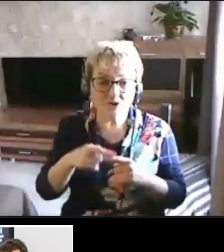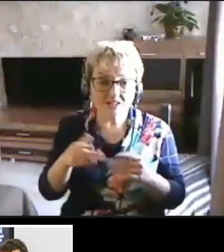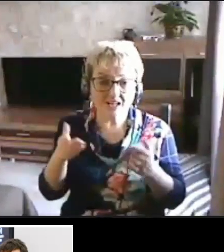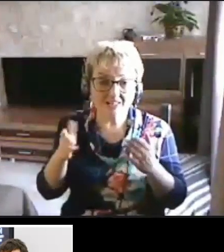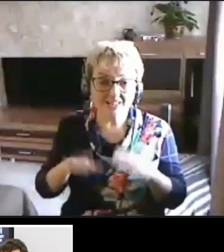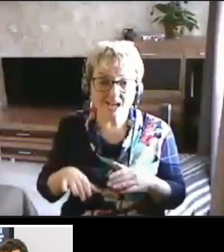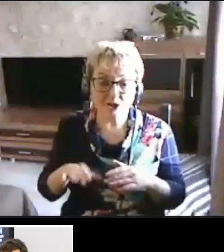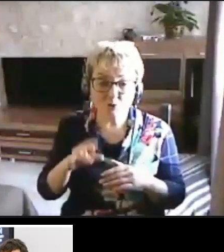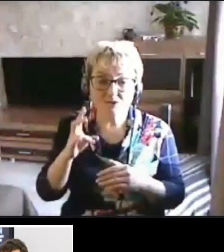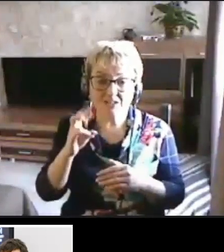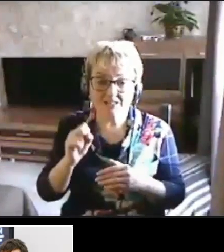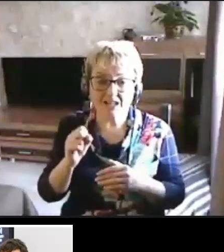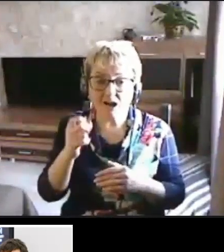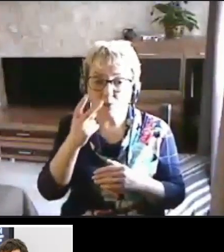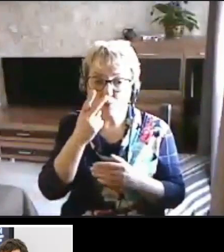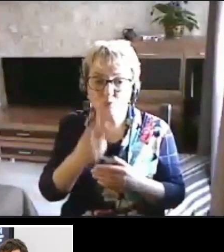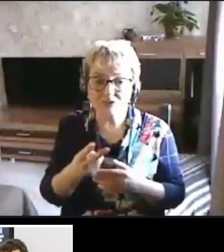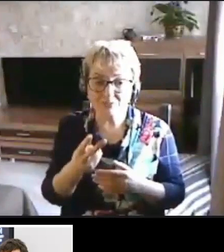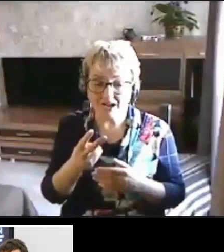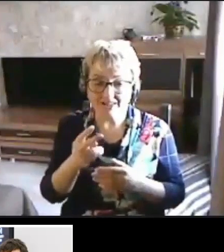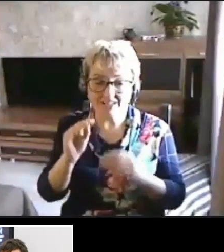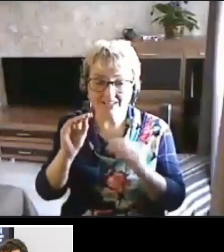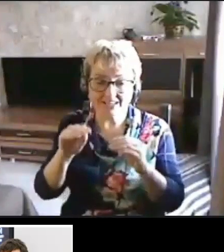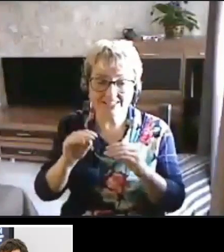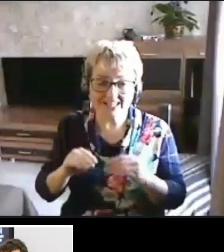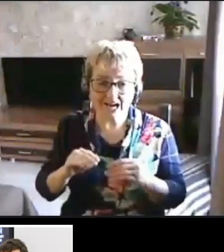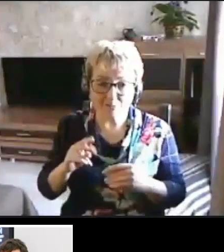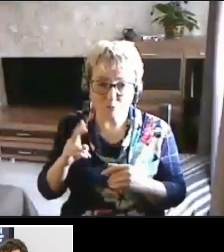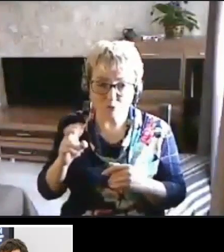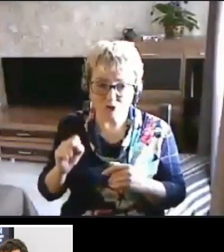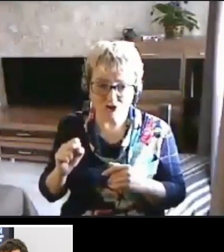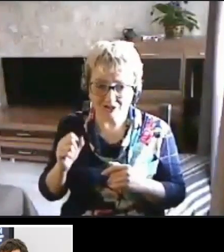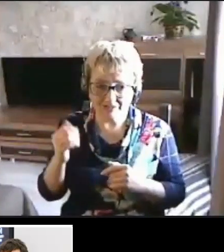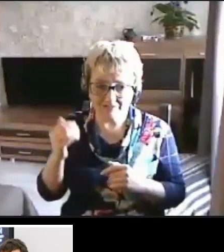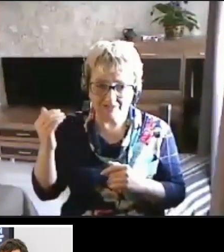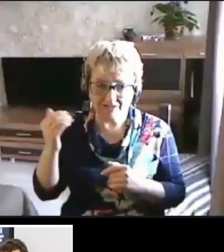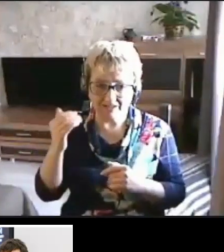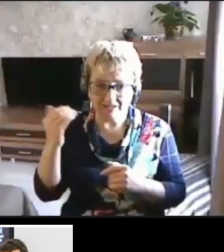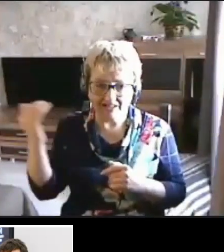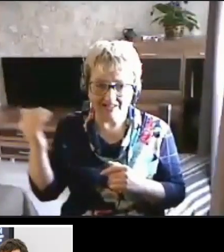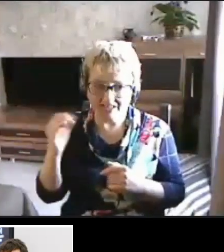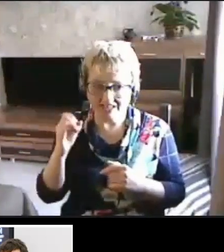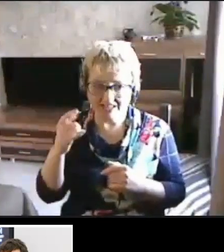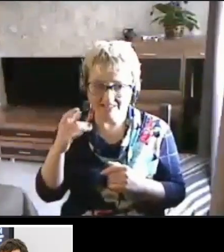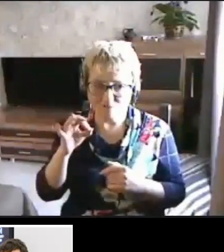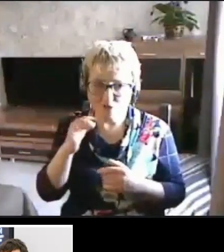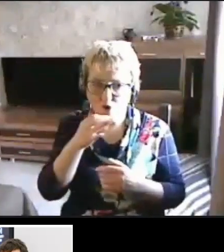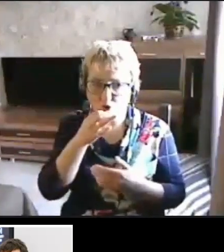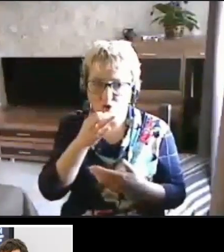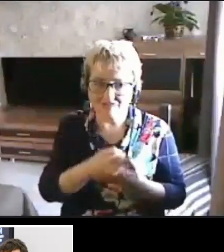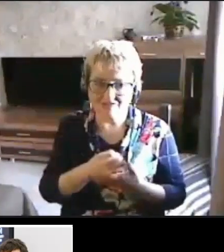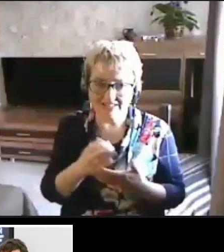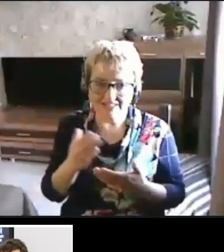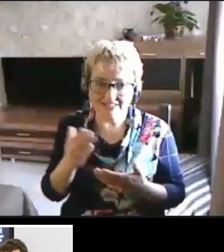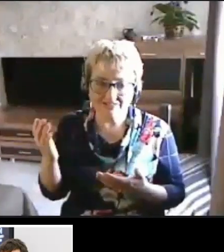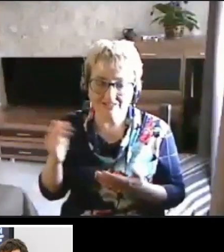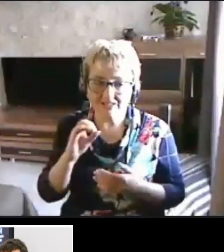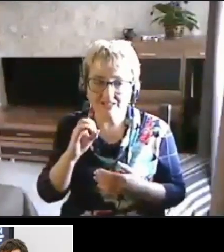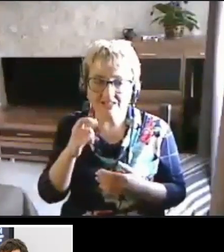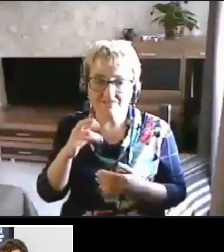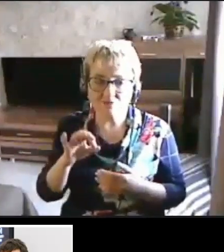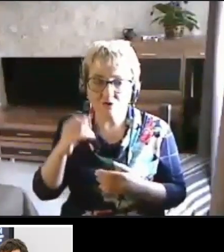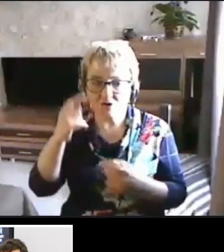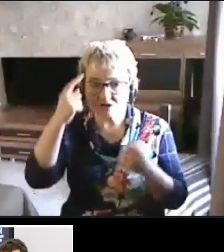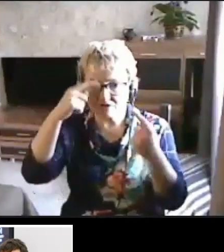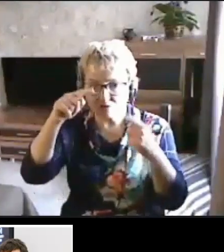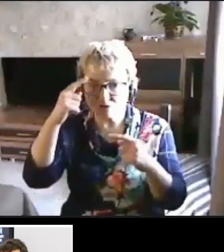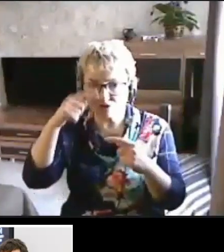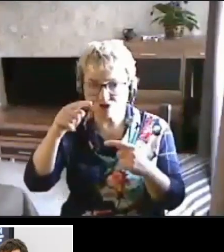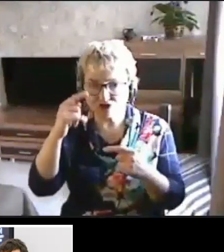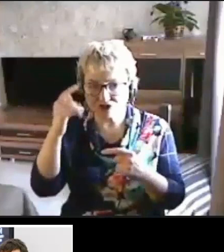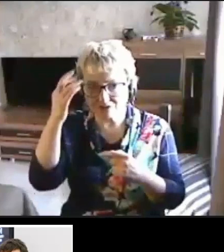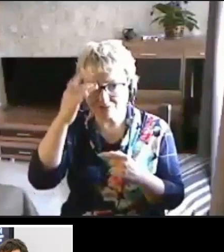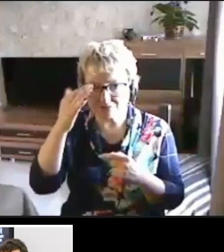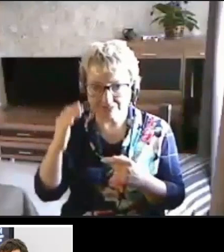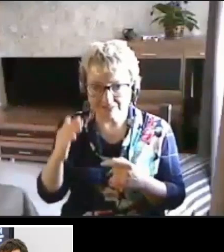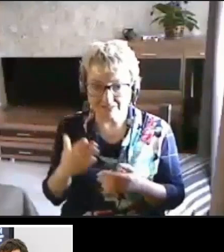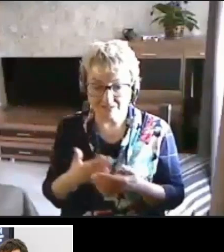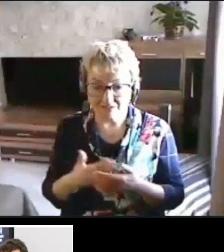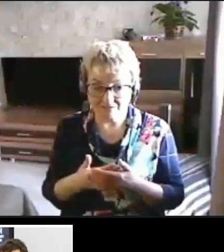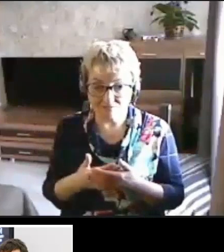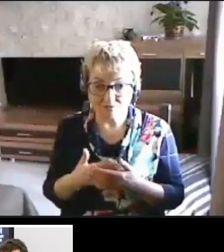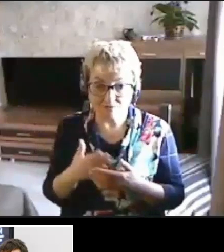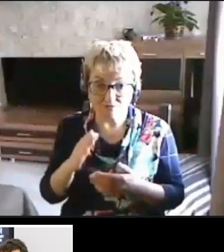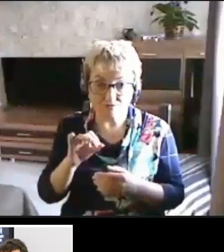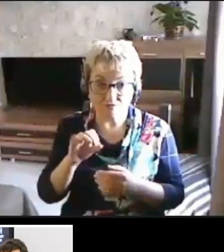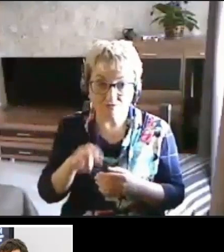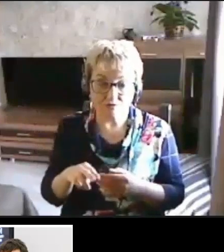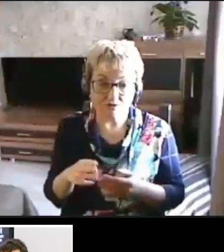усмотрении разработчика. Это его ответственность и его творческая мысль. вот.